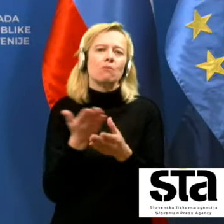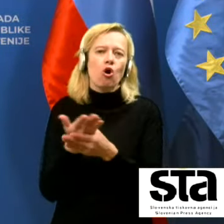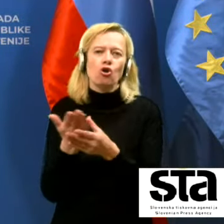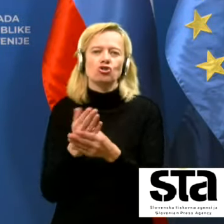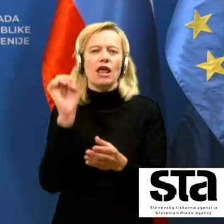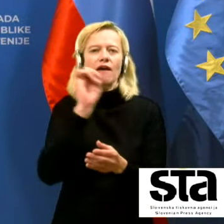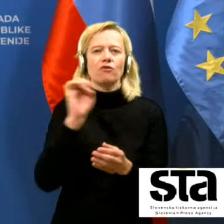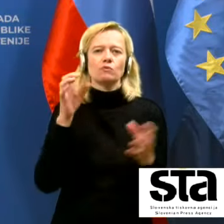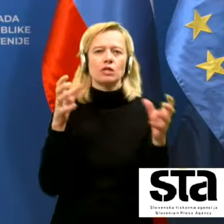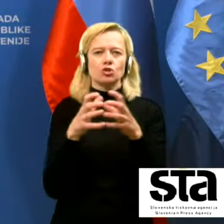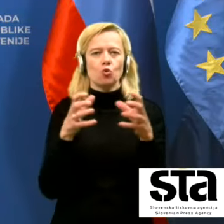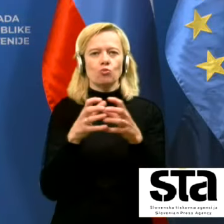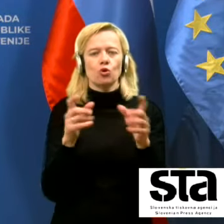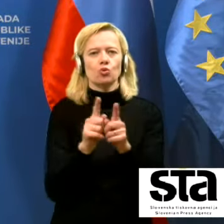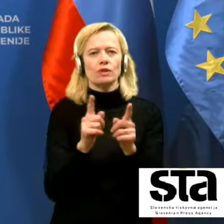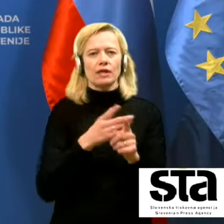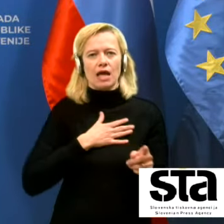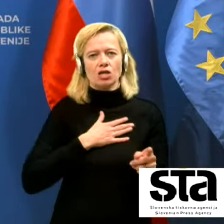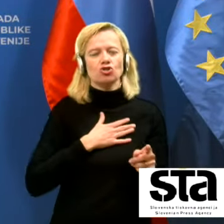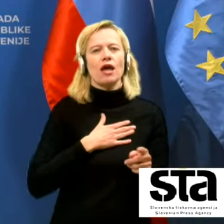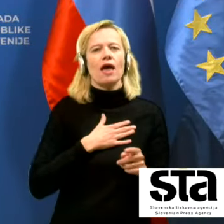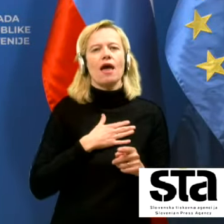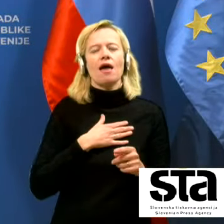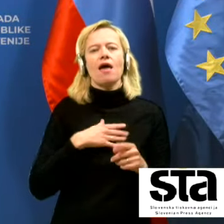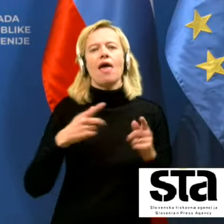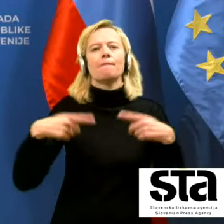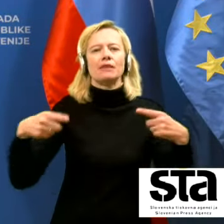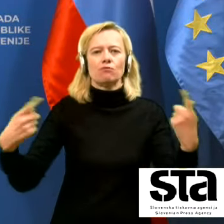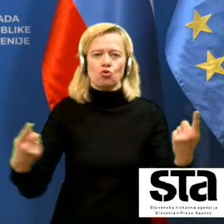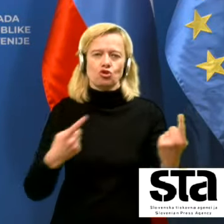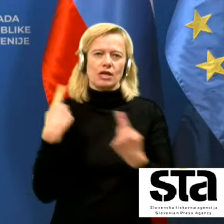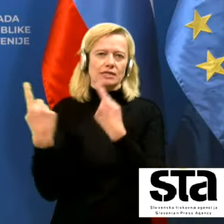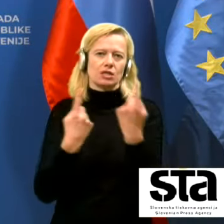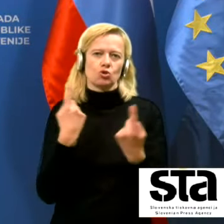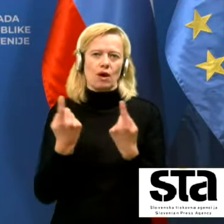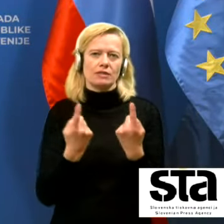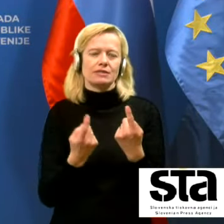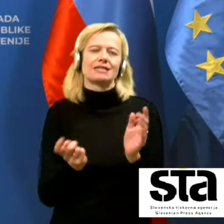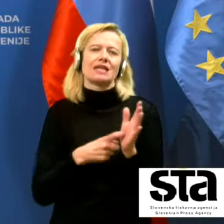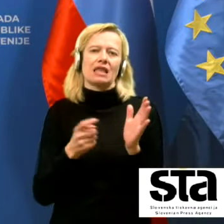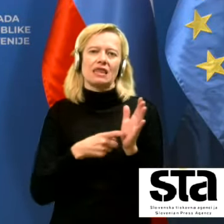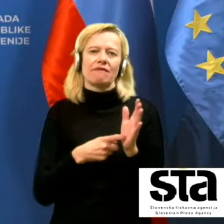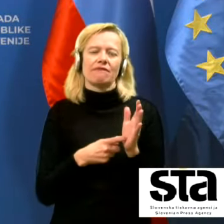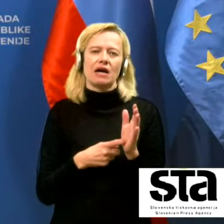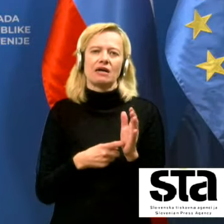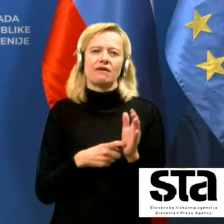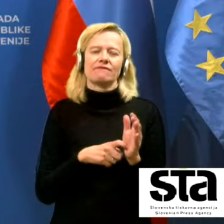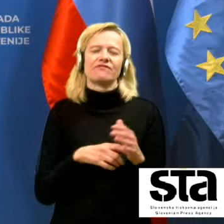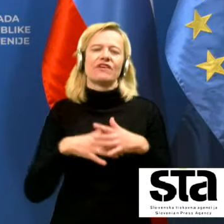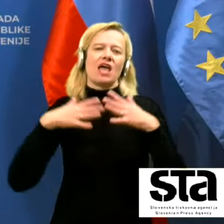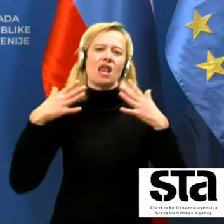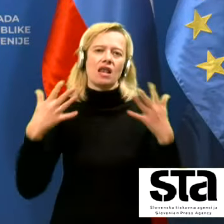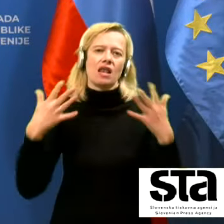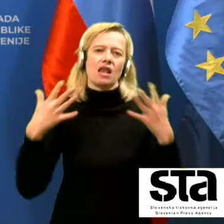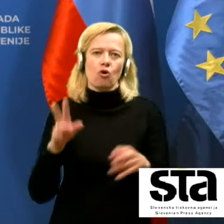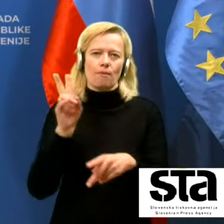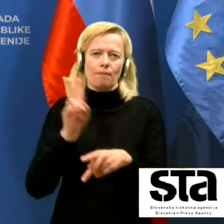skupnosti in ne nazadnje tudi naša epidemiološka situacija, ter je res izrazito veliko previdnost.